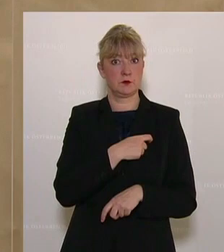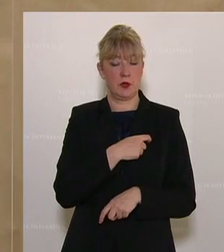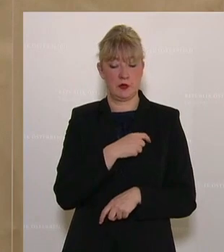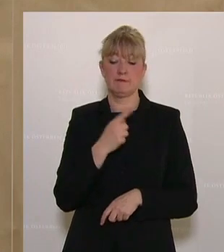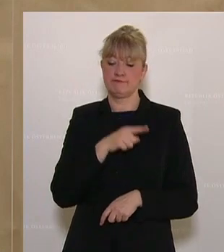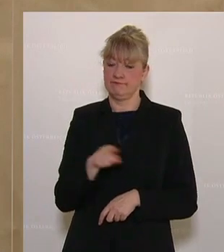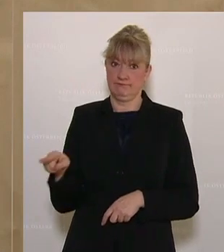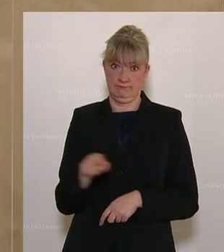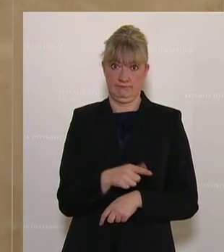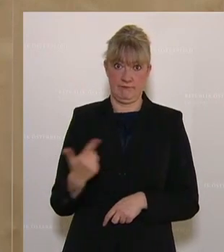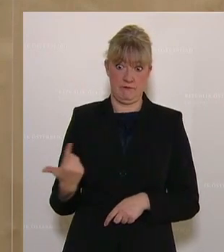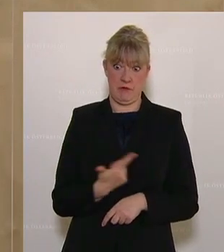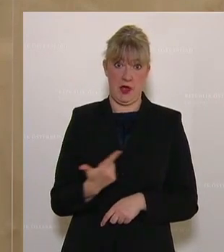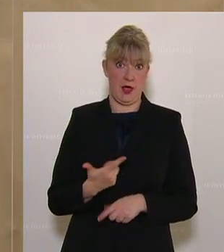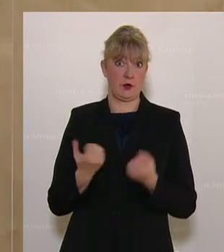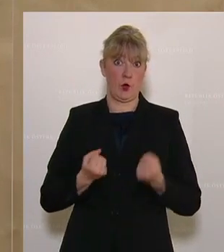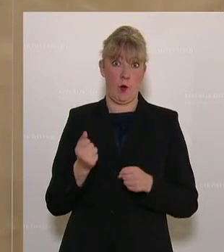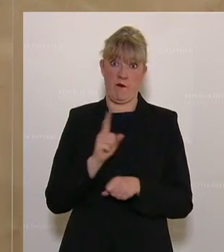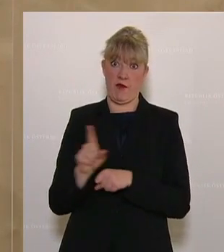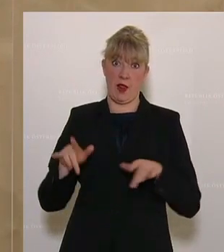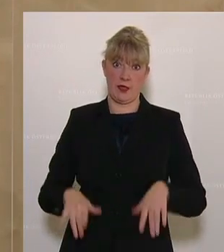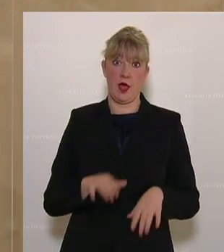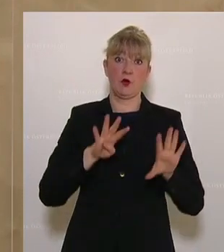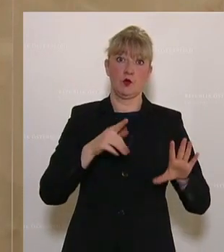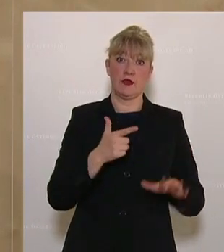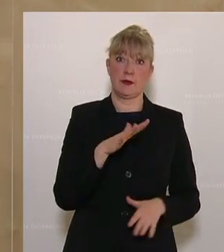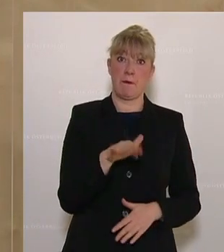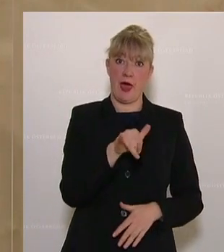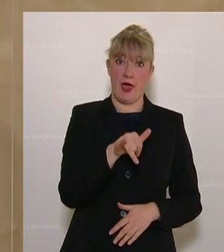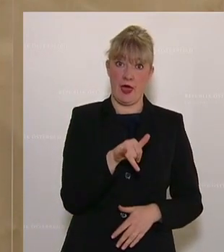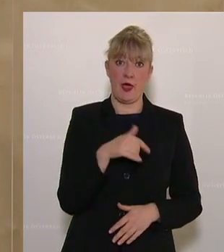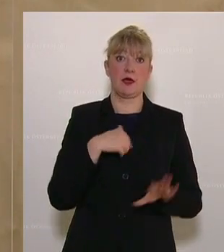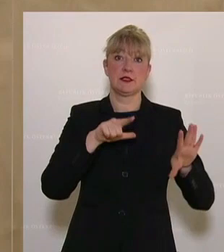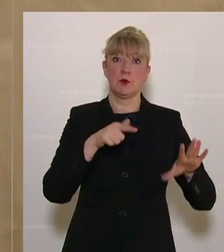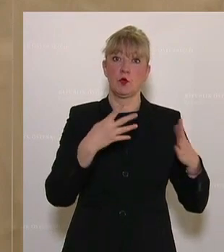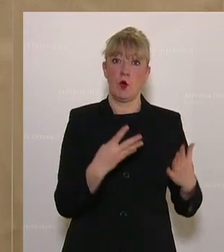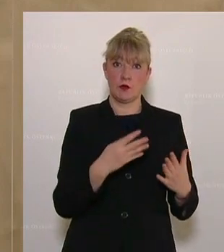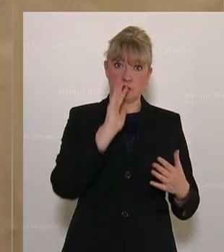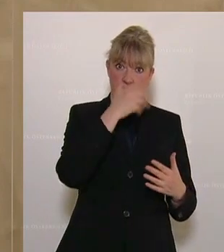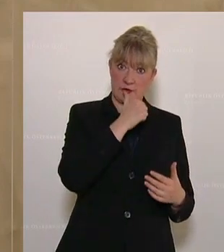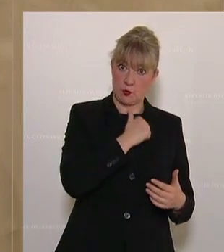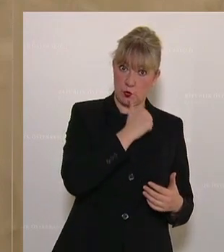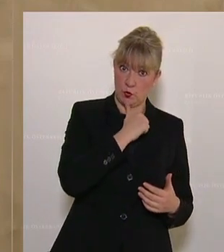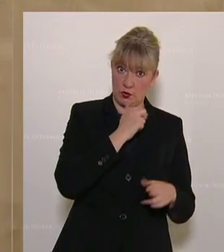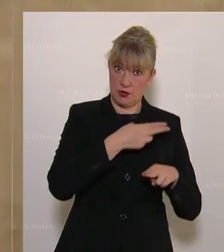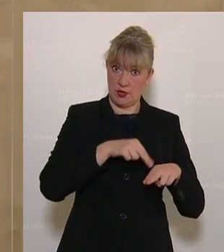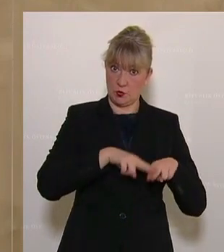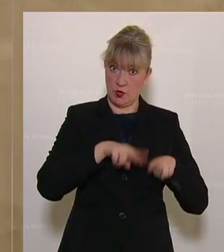grobe Fehler gemacht. Am 29.05. haben 97 schwarz-grüne